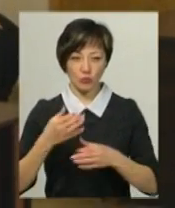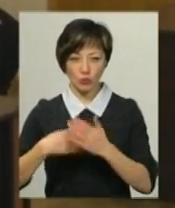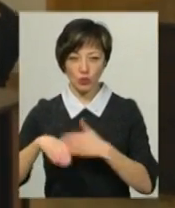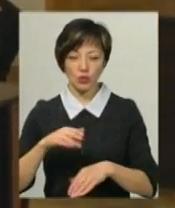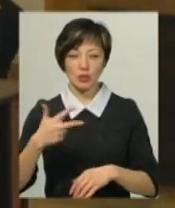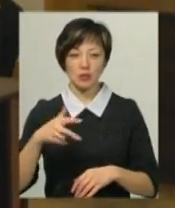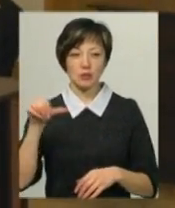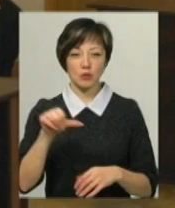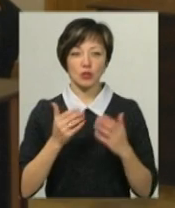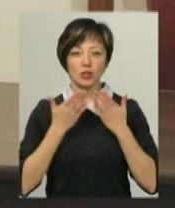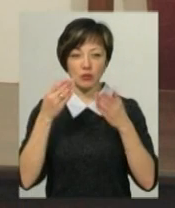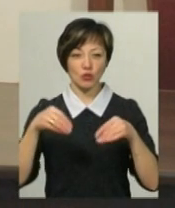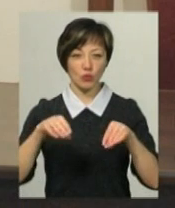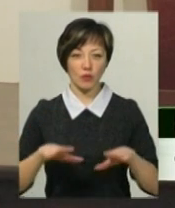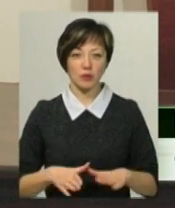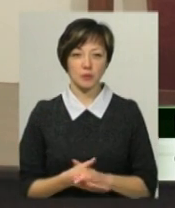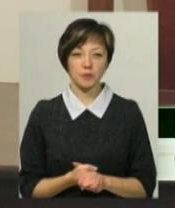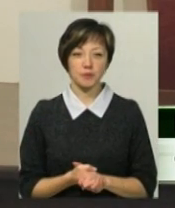Через півгодини зачитує ухвалу.